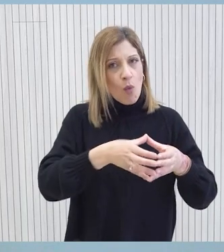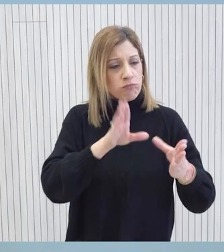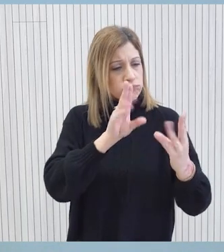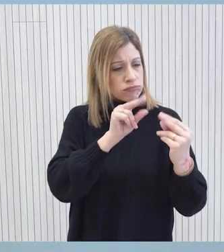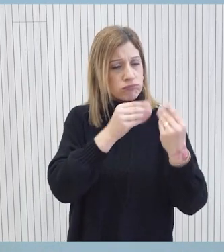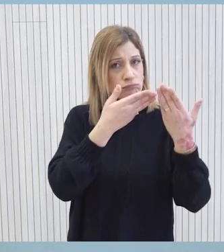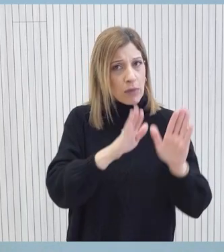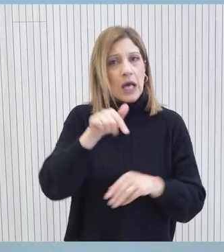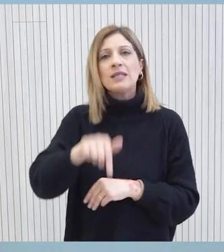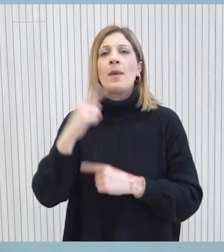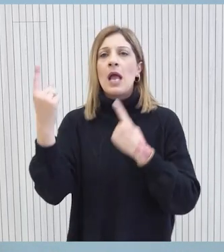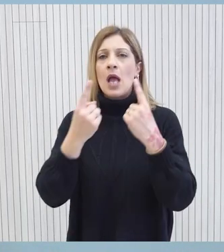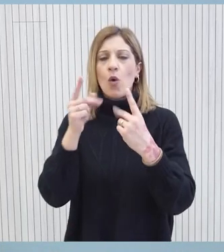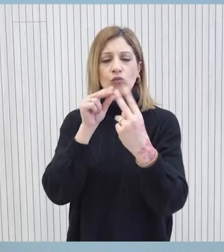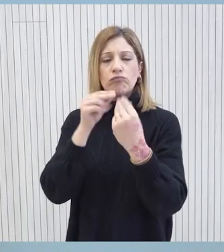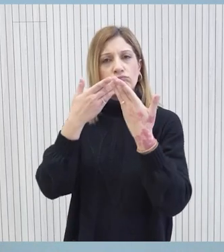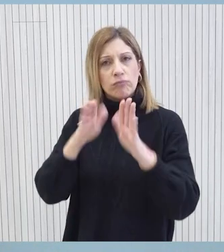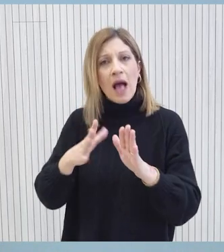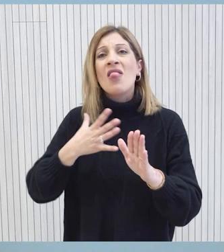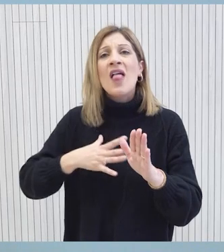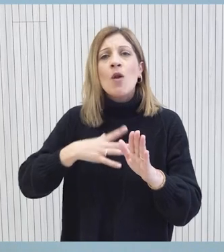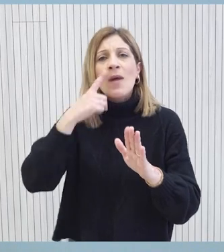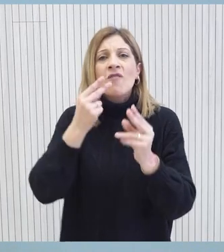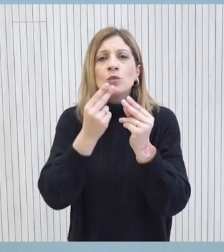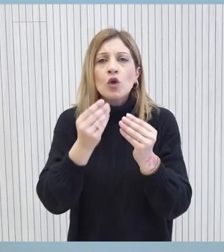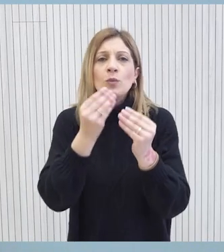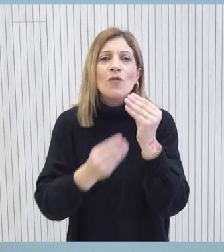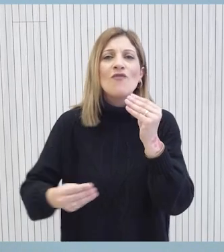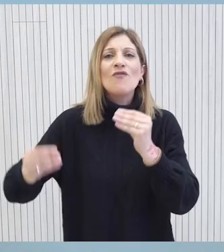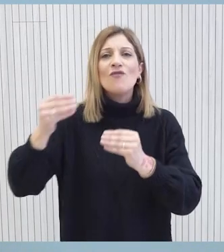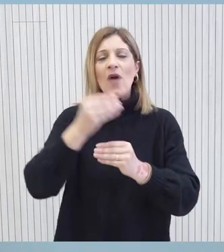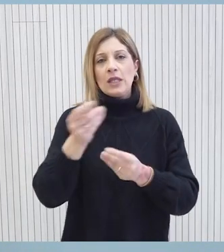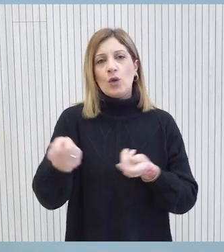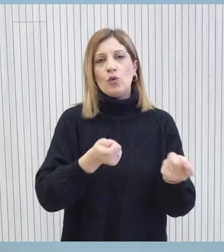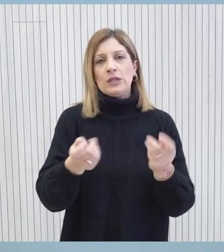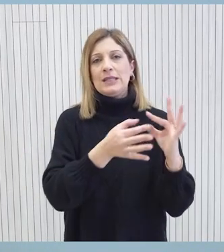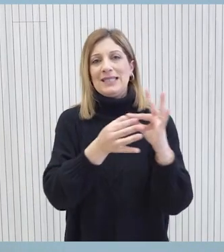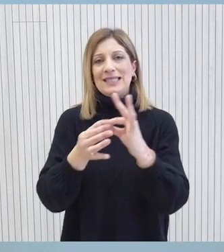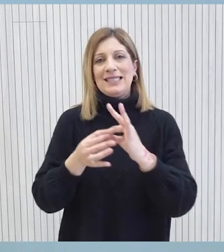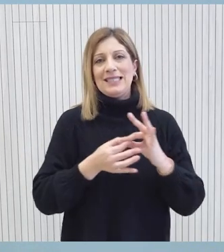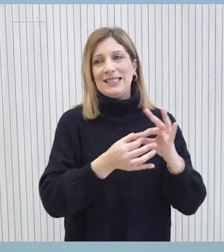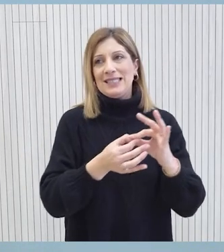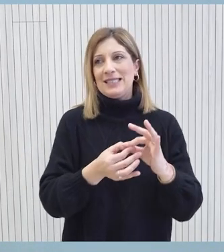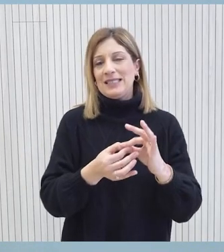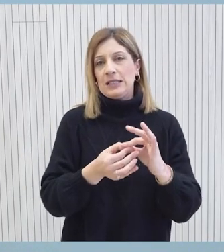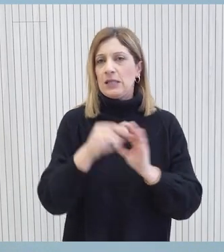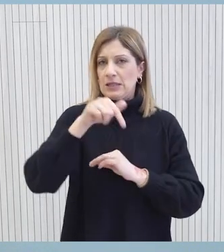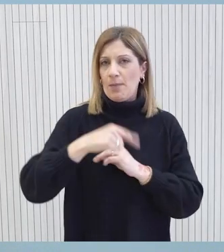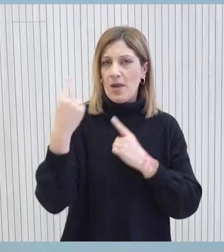να βρεθούν εκείνοι τρόποι περαιτέρω βελτίωσης αυτού του συντονισμού αυτής της συνεργασίας αλλά και σήμερα με